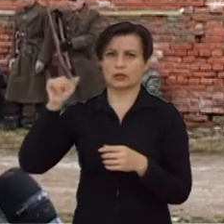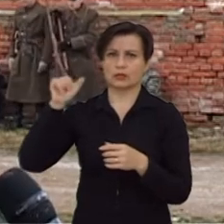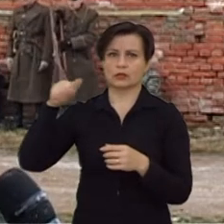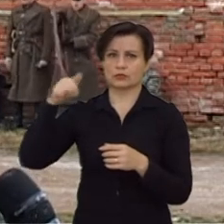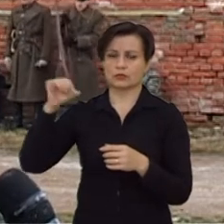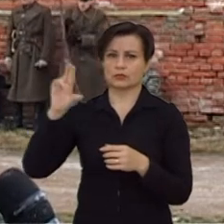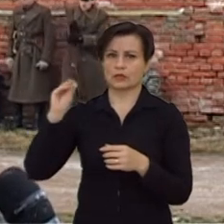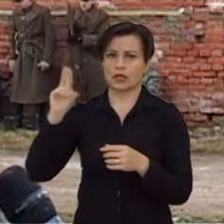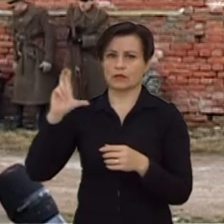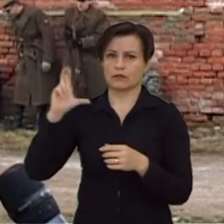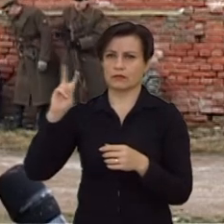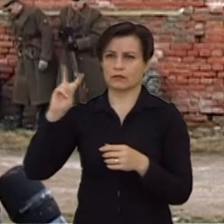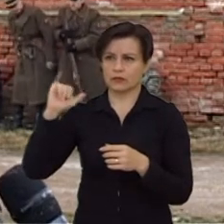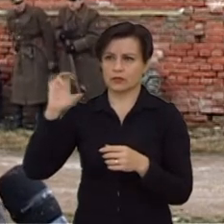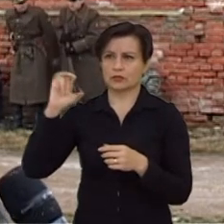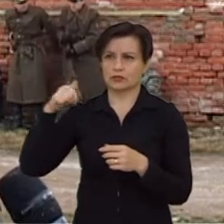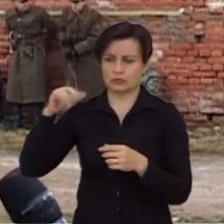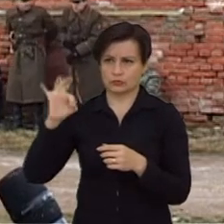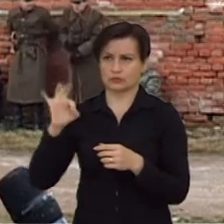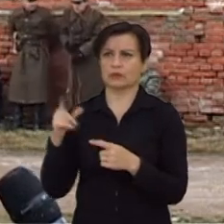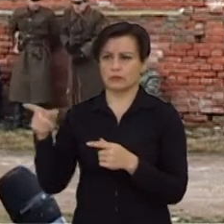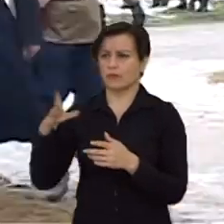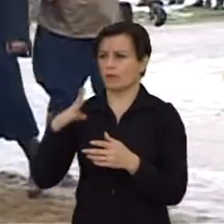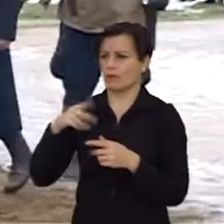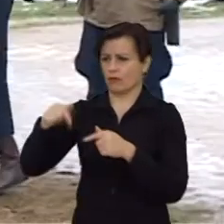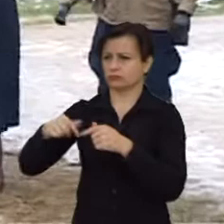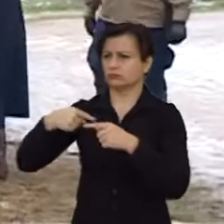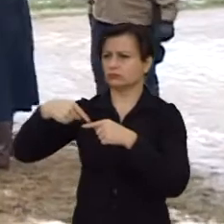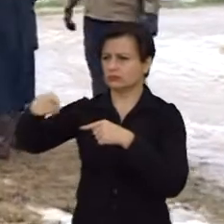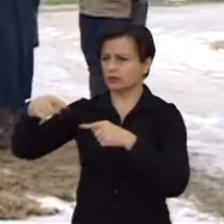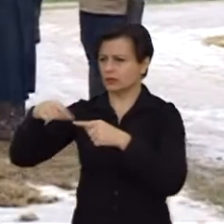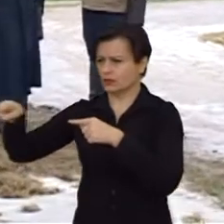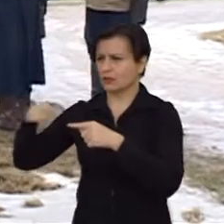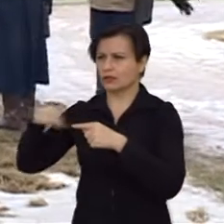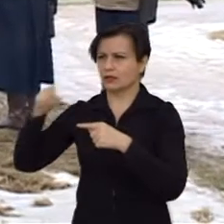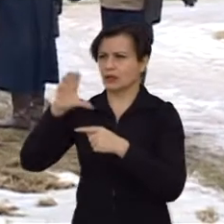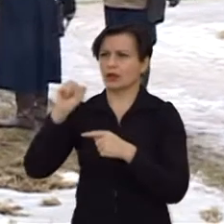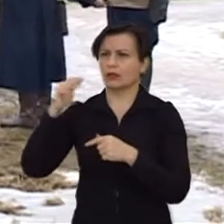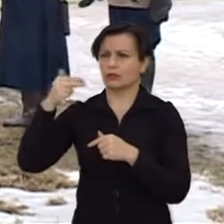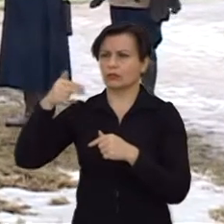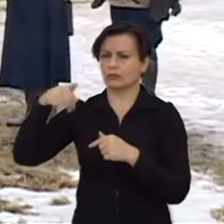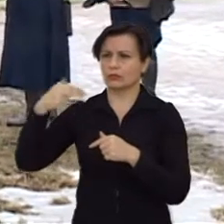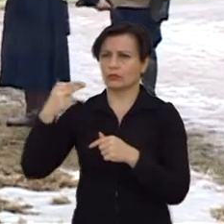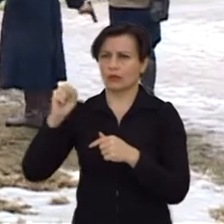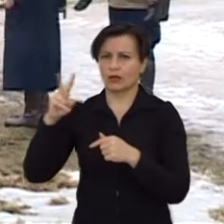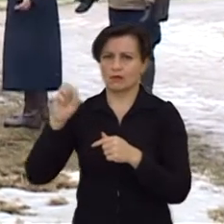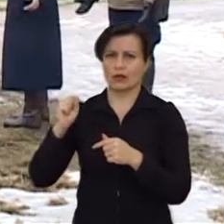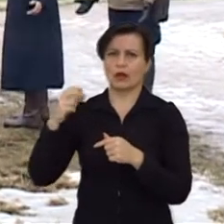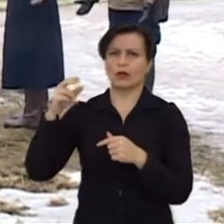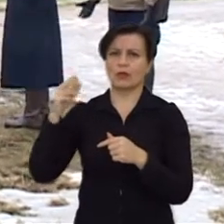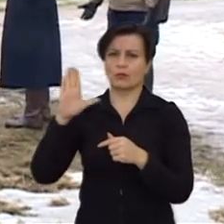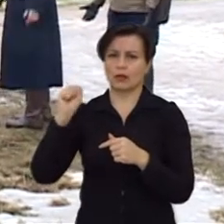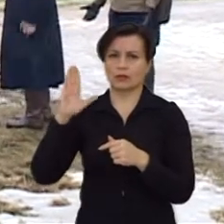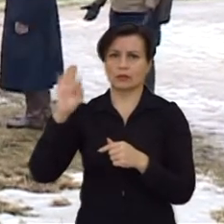bazavosi aplinkui, jie čia buvo vietiniai. Nu, tam tikras prasme, vietiniai tas arealas, kuris siekia nuo Labūnavos,